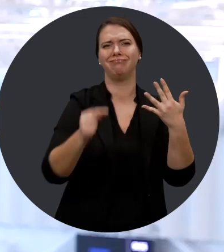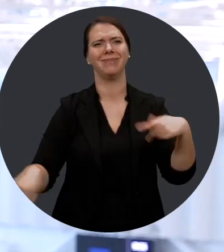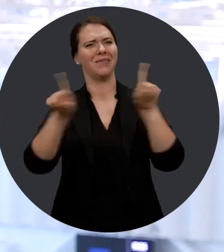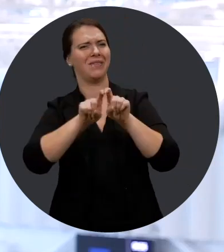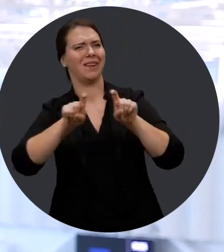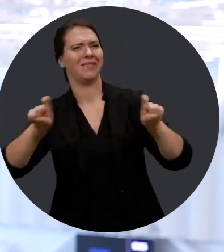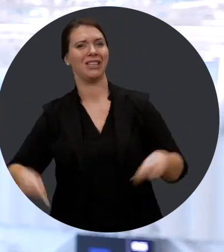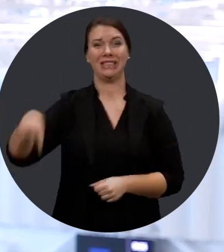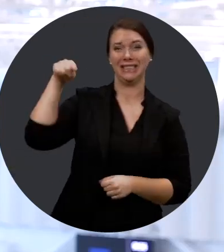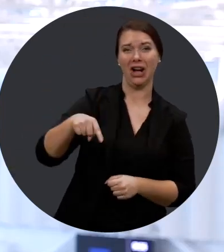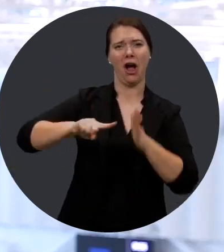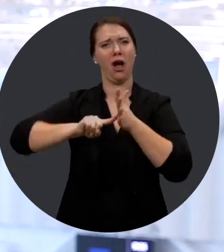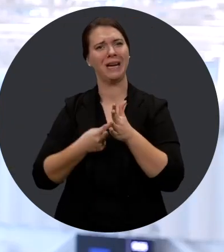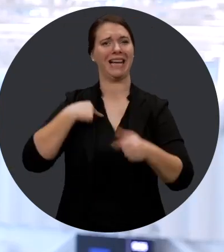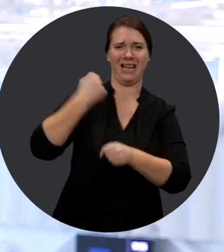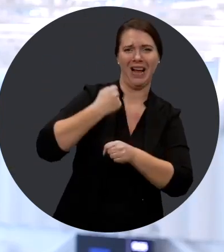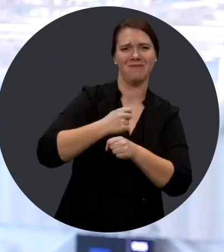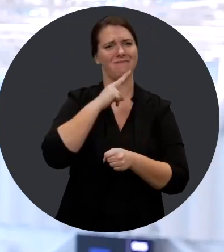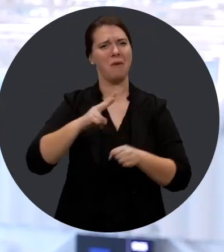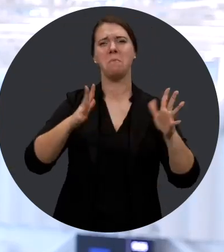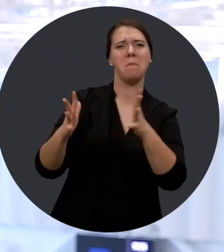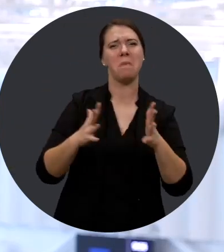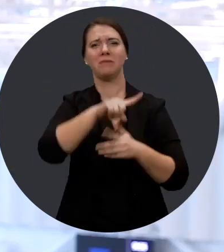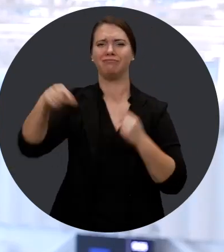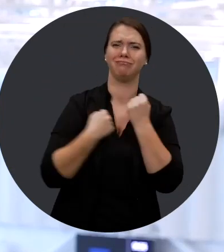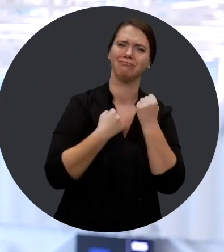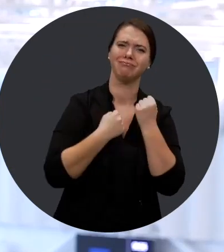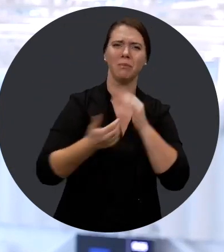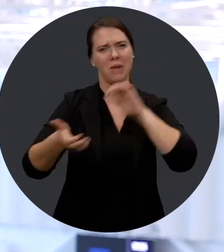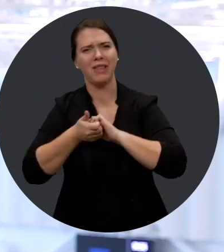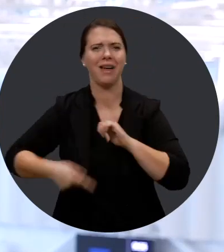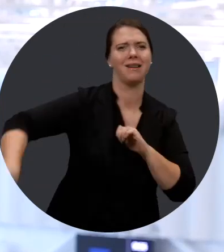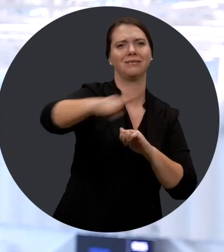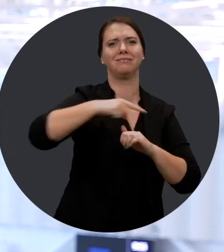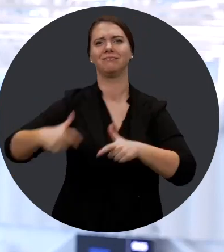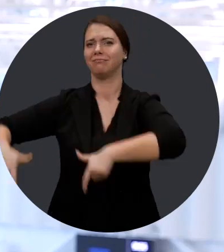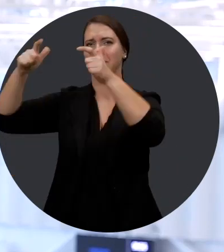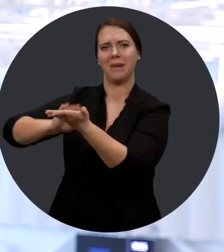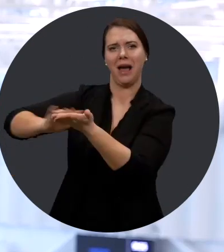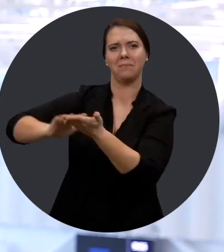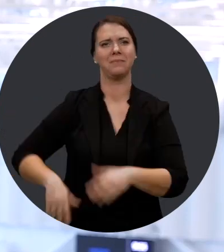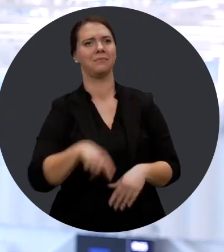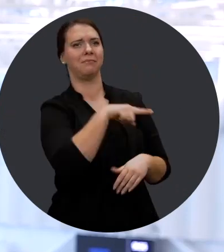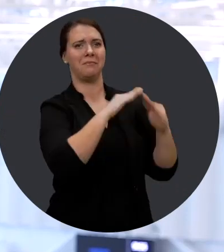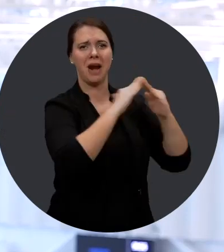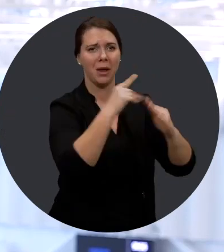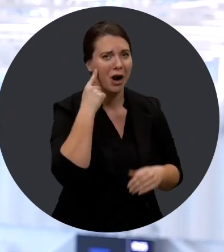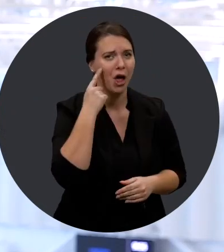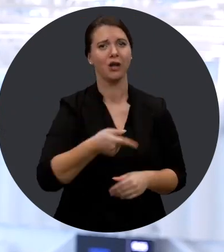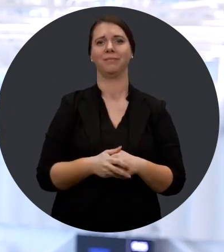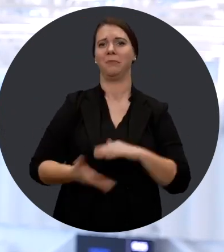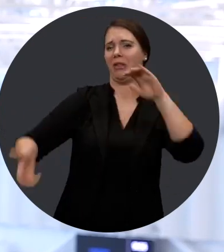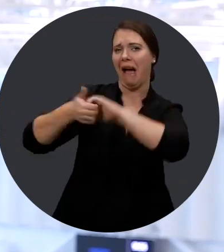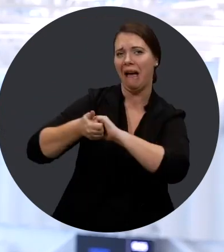les paramètres, là c'est là qu'on a commencé à travailler vraiment de façon plus soutenue avec nos partenaires, que ce soit le CISSS, l'Institut Louis-Braille,